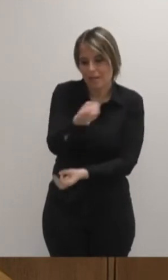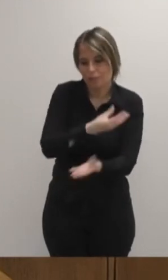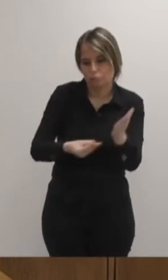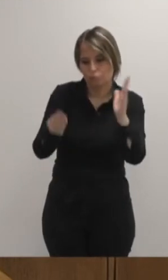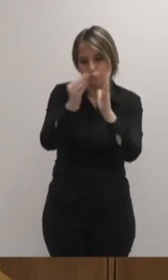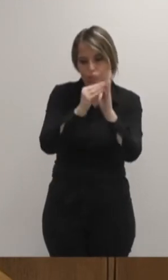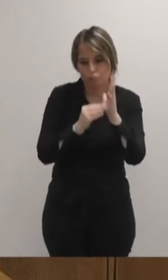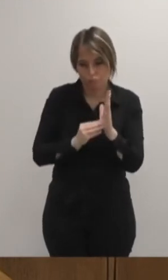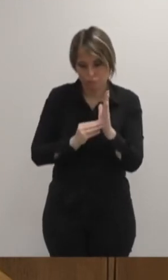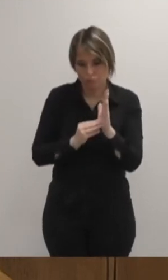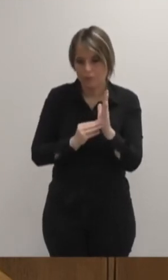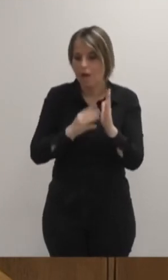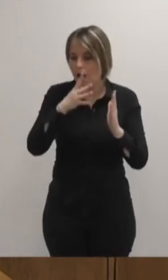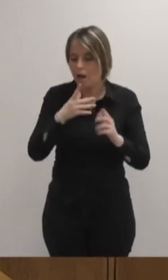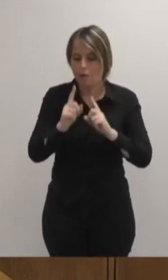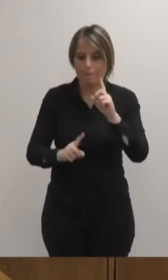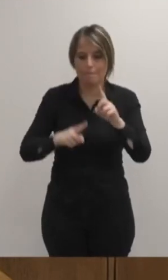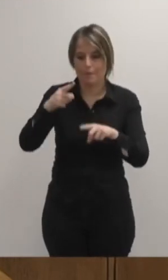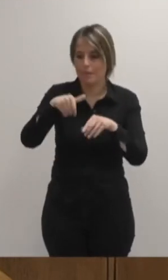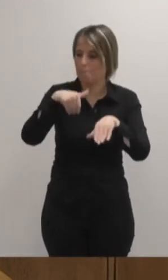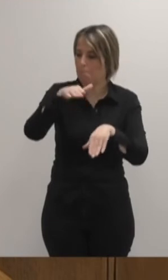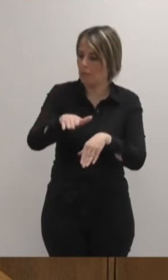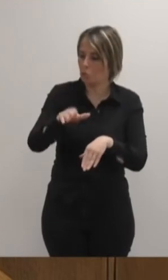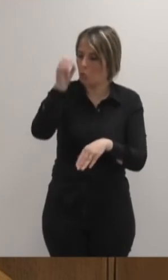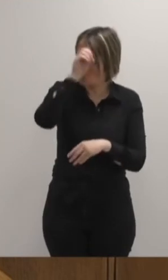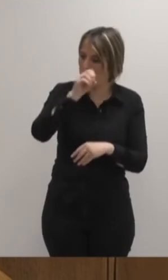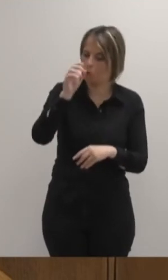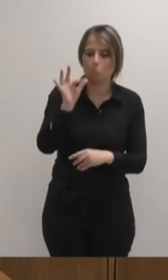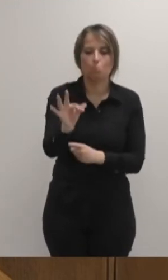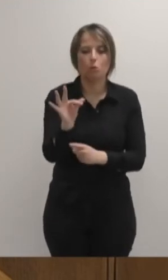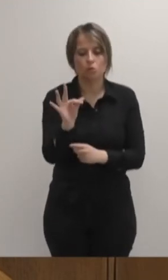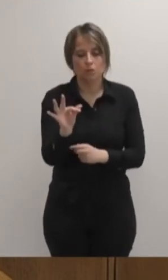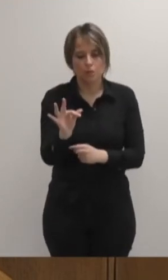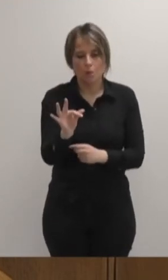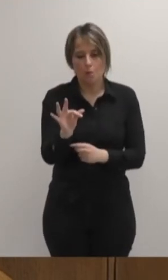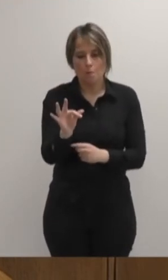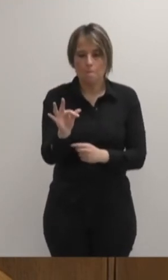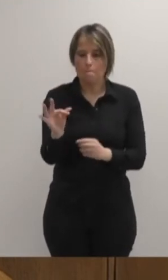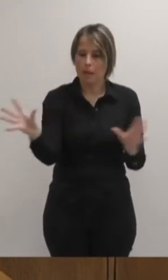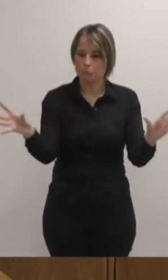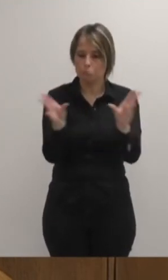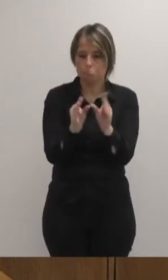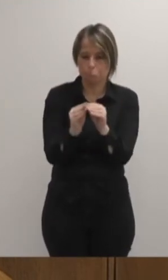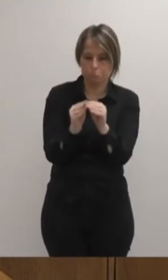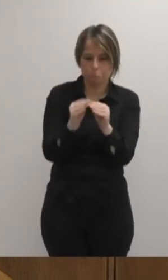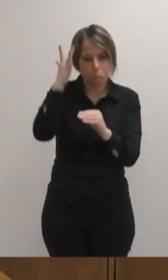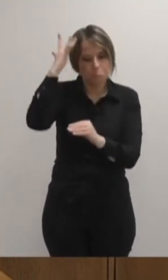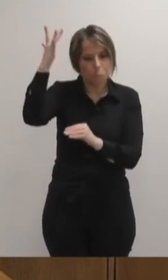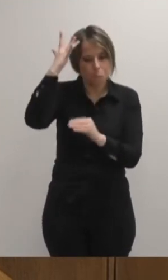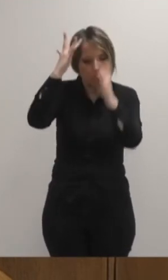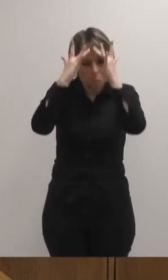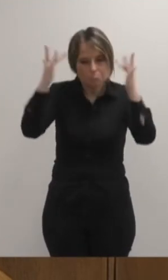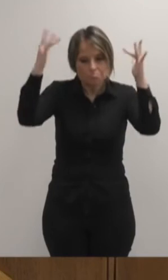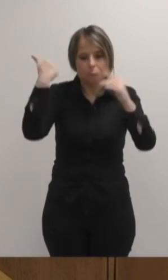bidea erakusten diguna, gorotxatei Andrea. Gure ustez aurreagiteko esarri den lan metodologia egokia da.